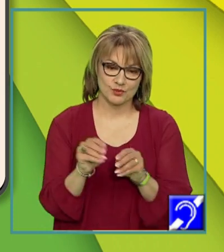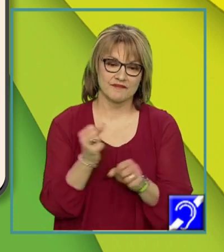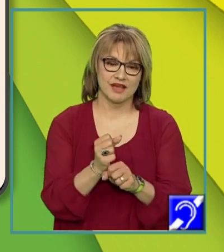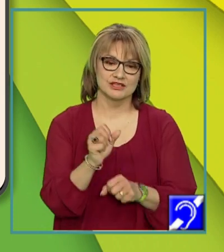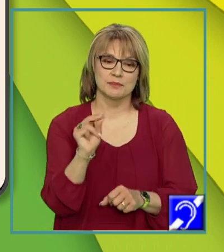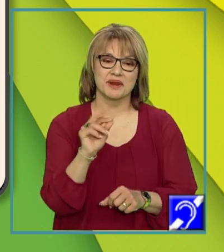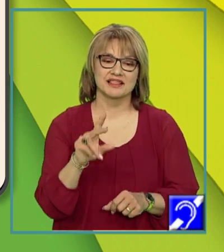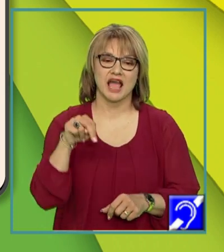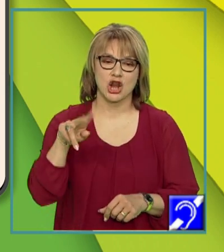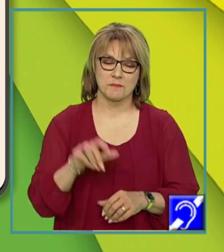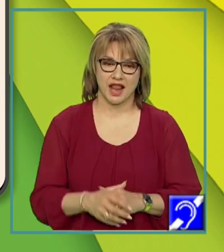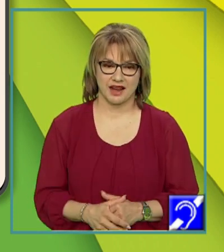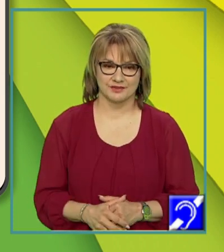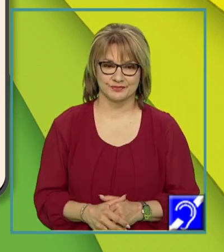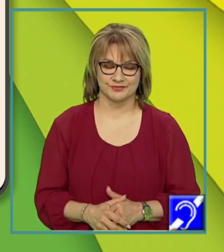nominal.